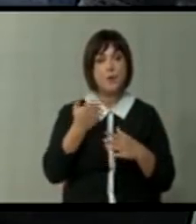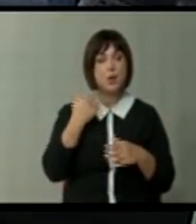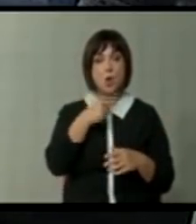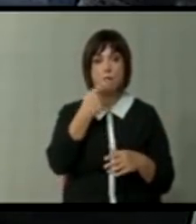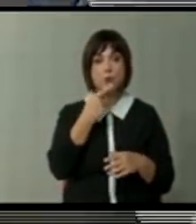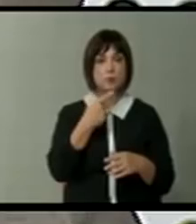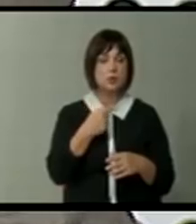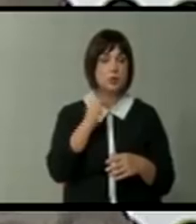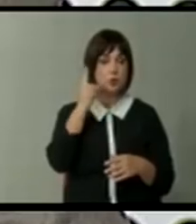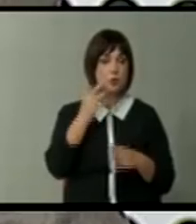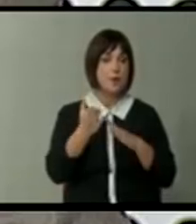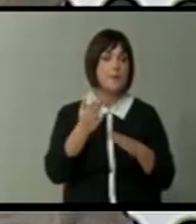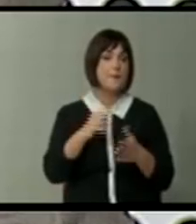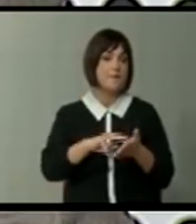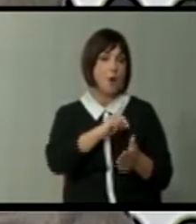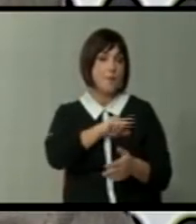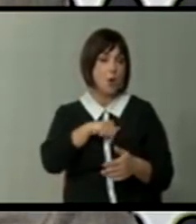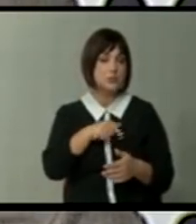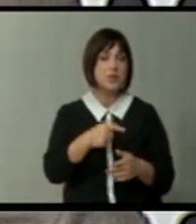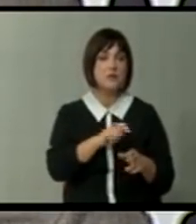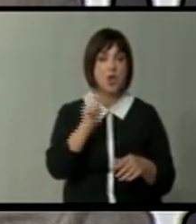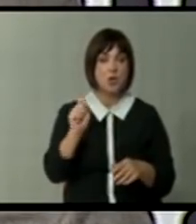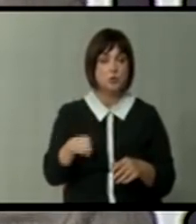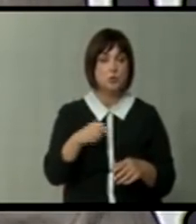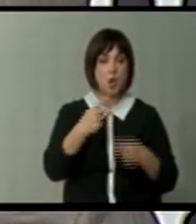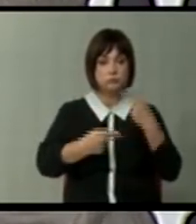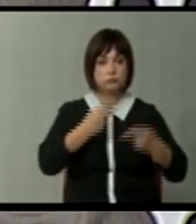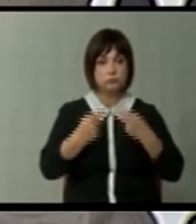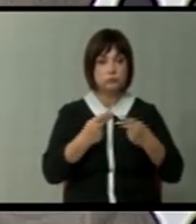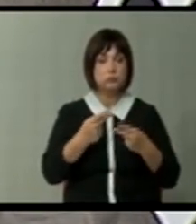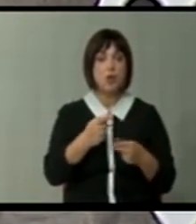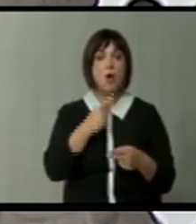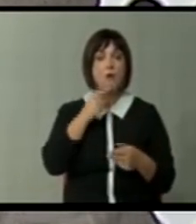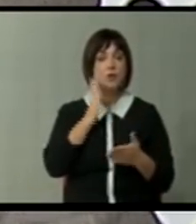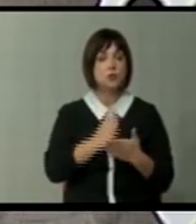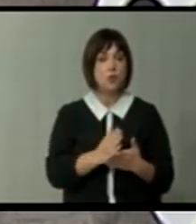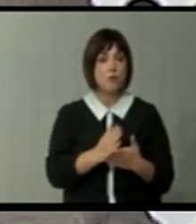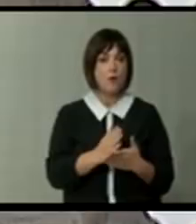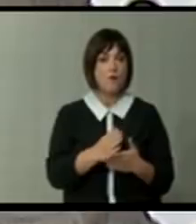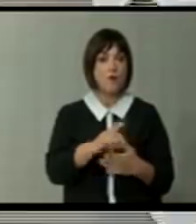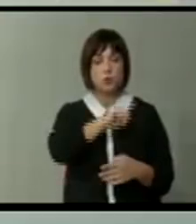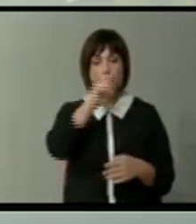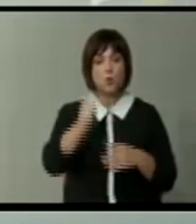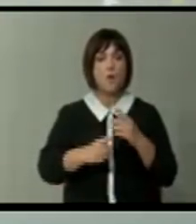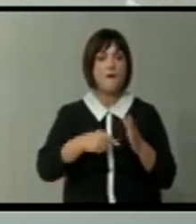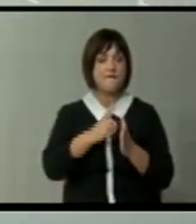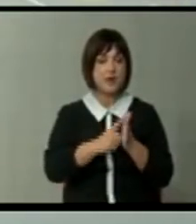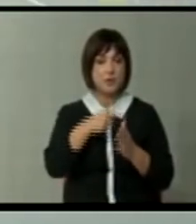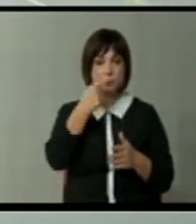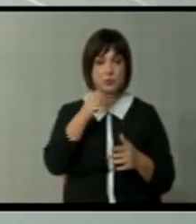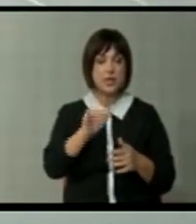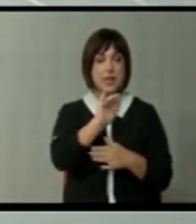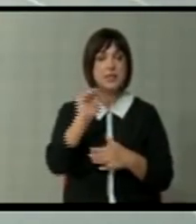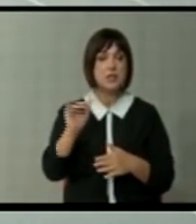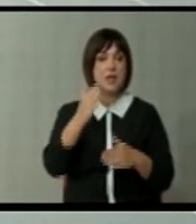што требаше да се случи пред се во полицијата и во судството, ветингот, тој за кој што толку време се зборуваше, а дури сега се